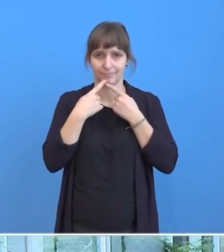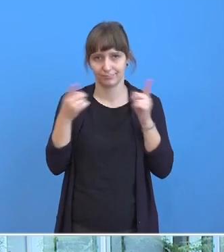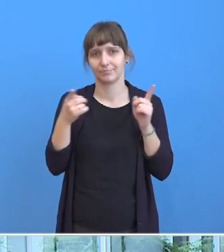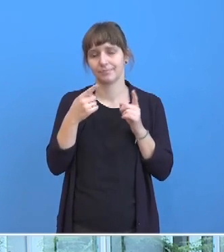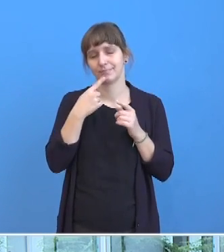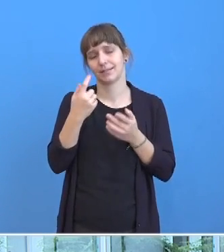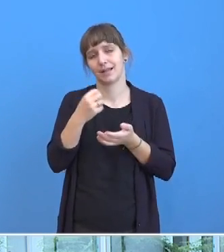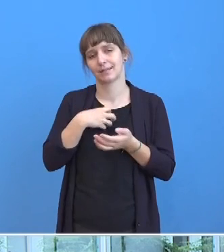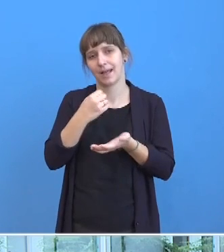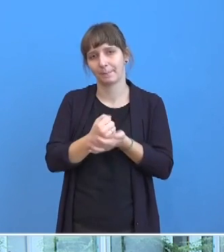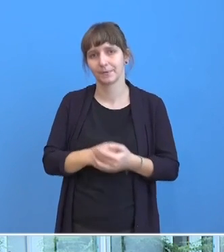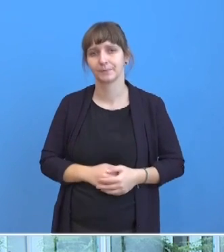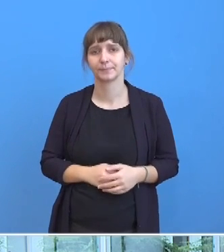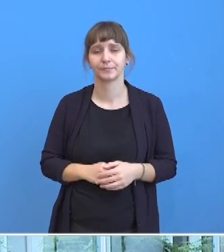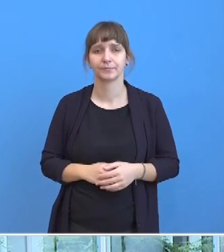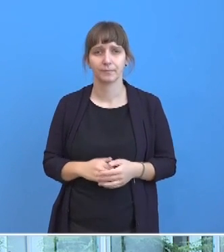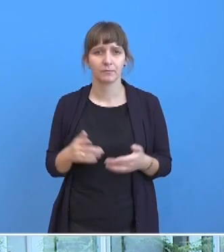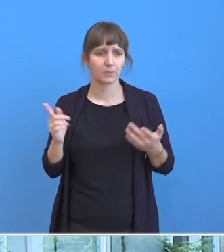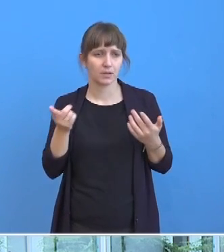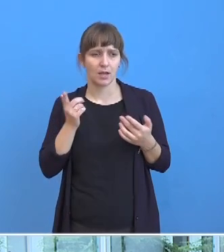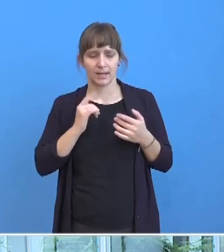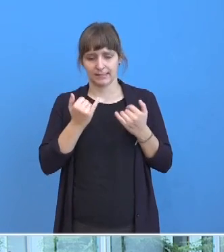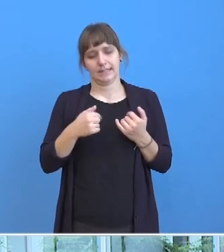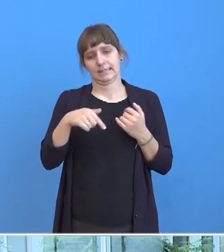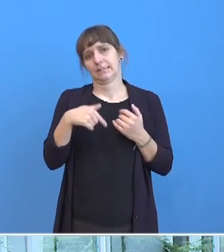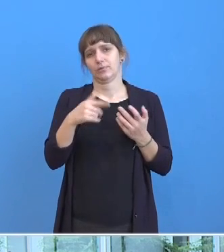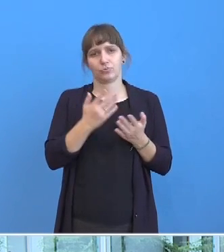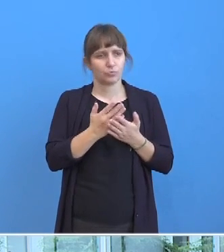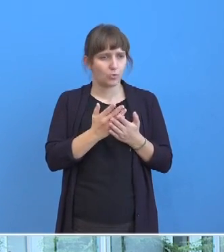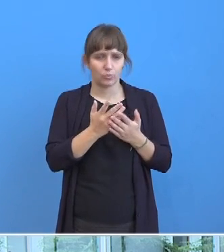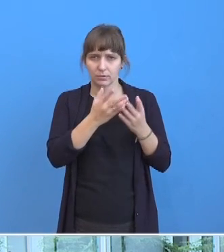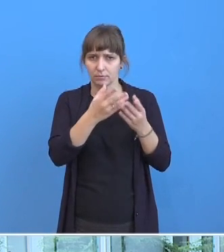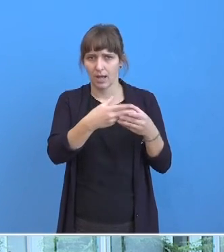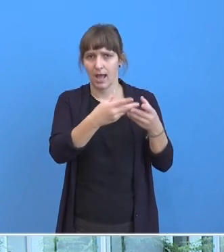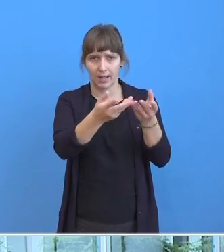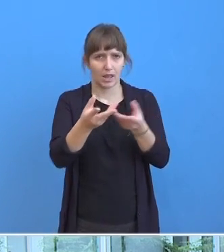Kein Problem. Die Einladung müsste in diesen Minuten auch schon rausgegangen sein.